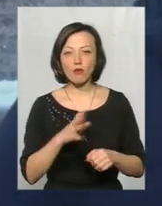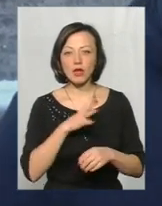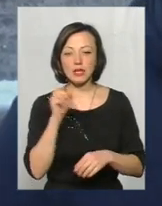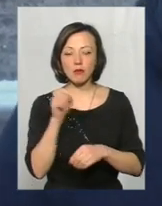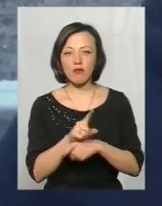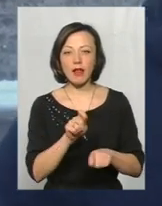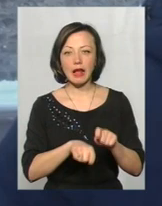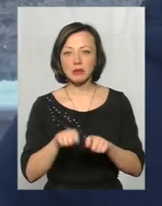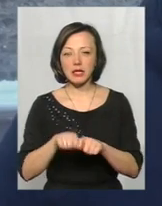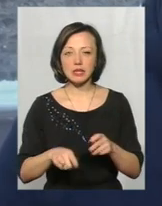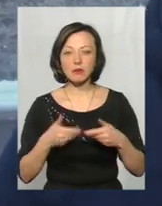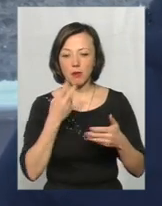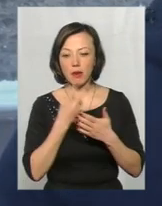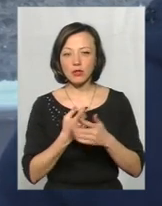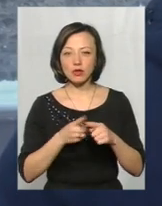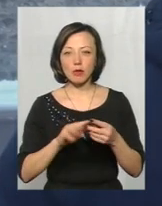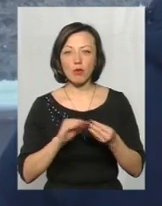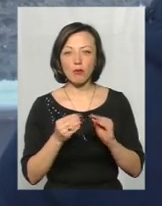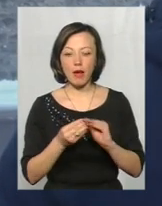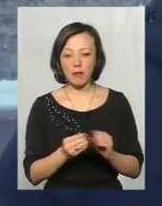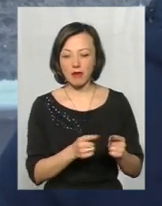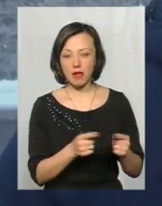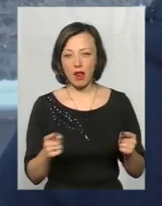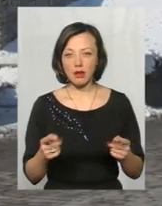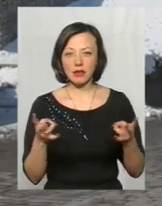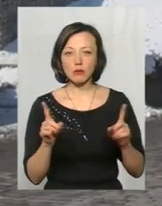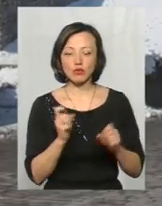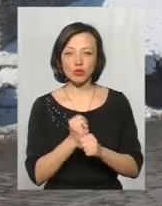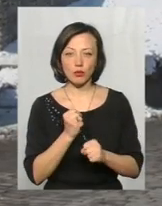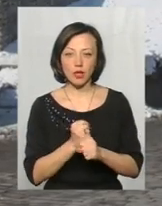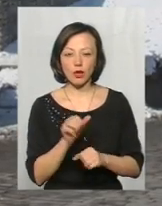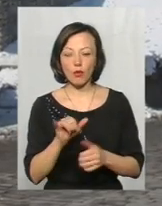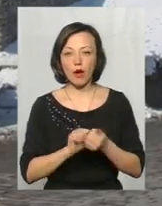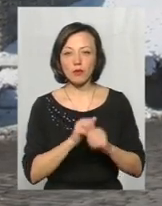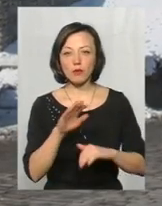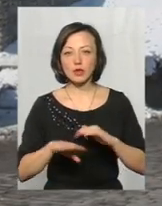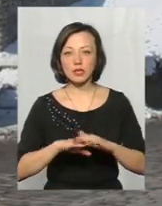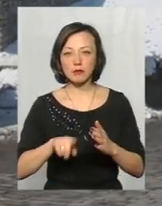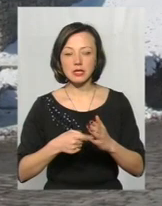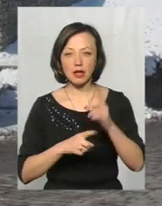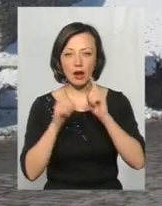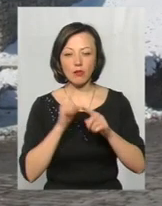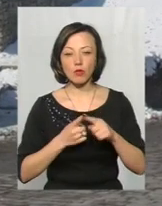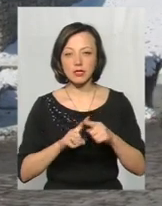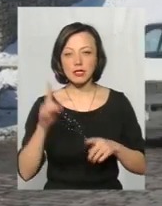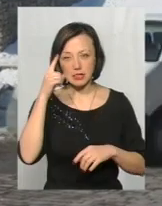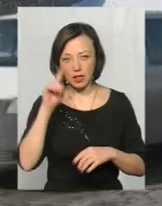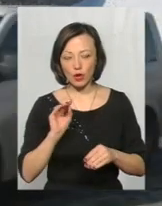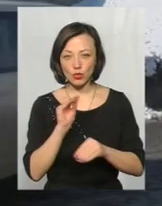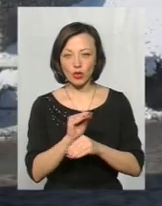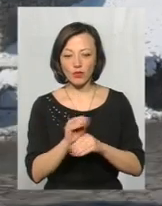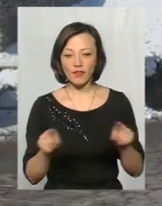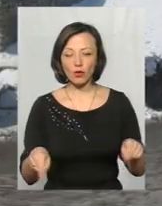замовлена експертиза, бо ми бачили, це проблемна дільниця і що з нею треба щось робити. У Кам'янець-Подільській міській раді про це знають і додають, що